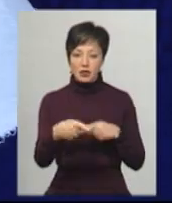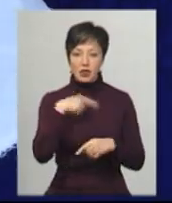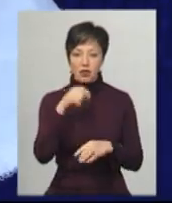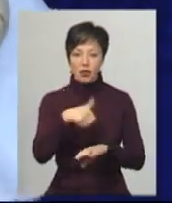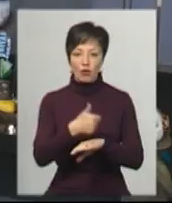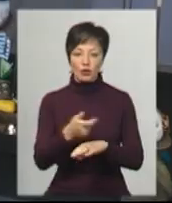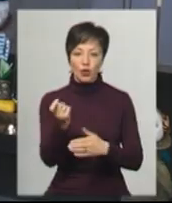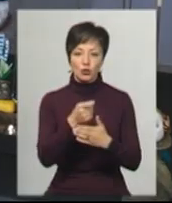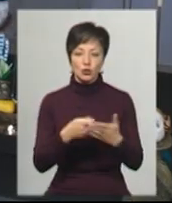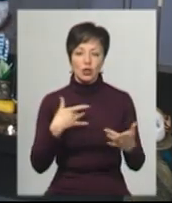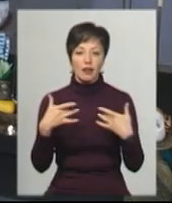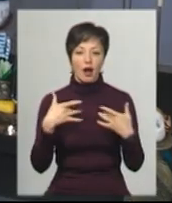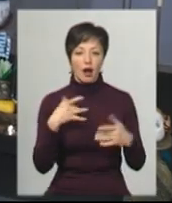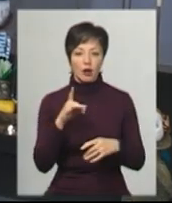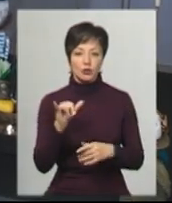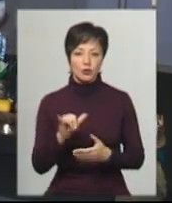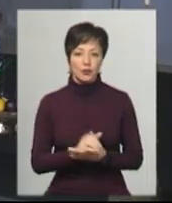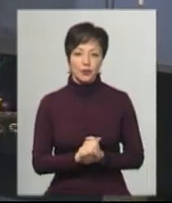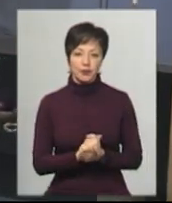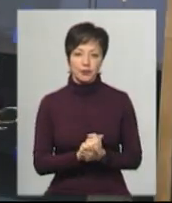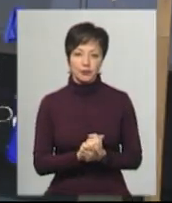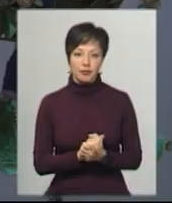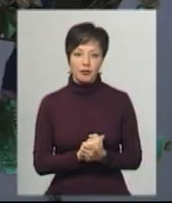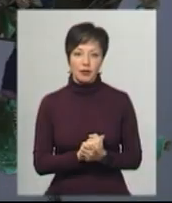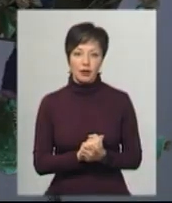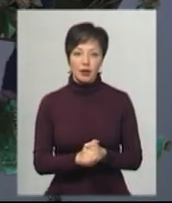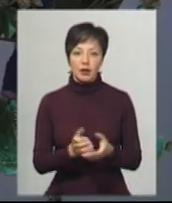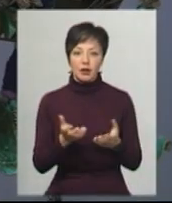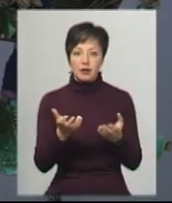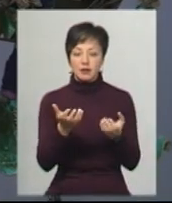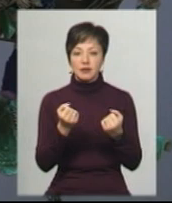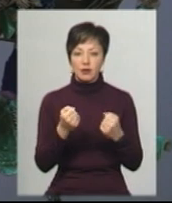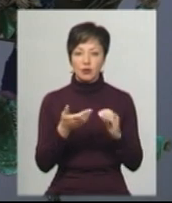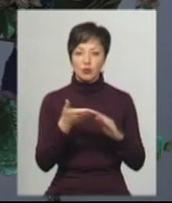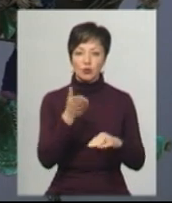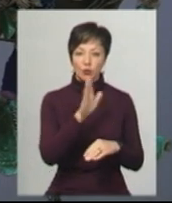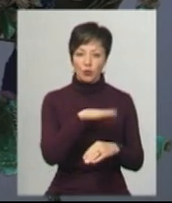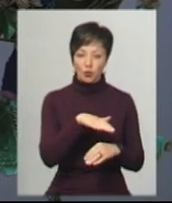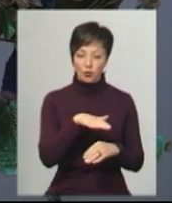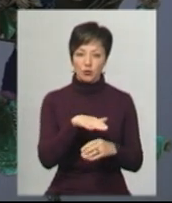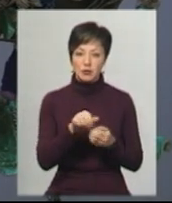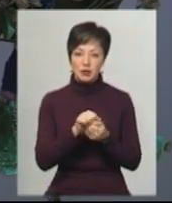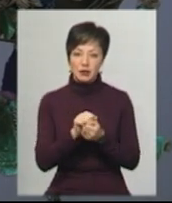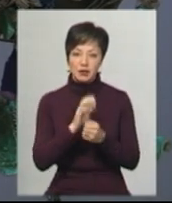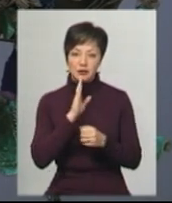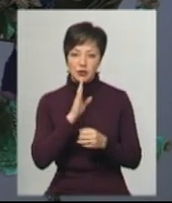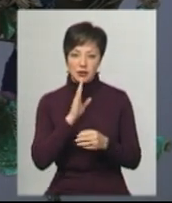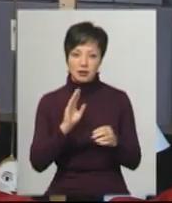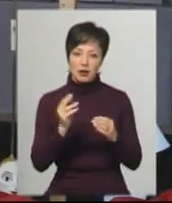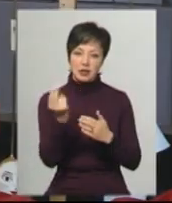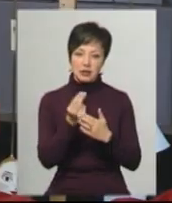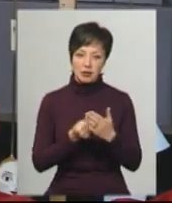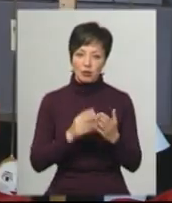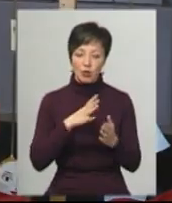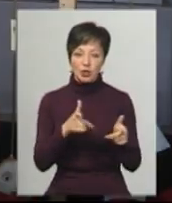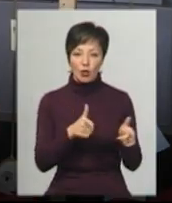головний художник театру Михайло Ніколаєв. Взяли матеріали з собою дівчата додому, ескізи.